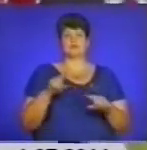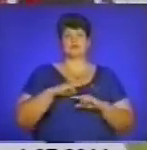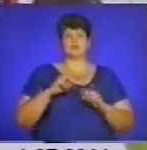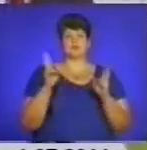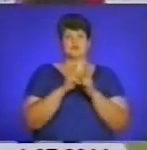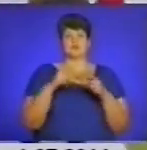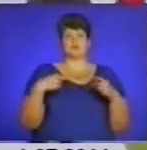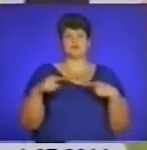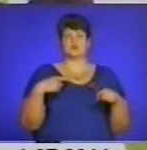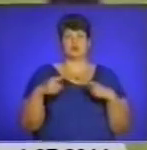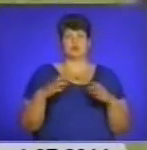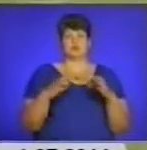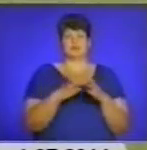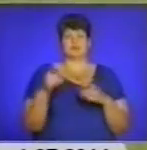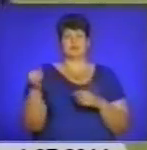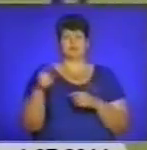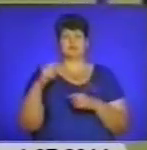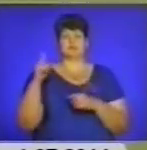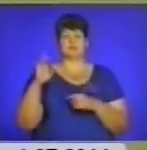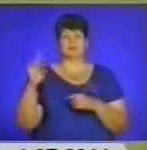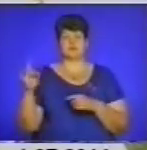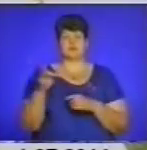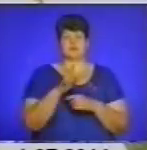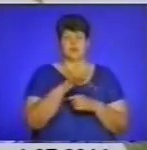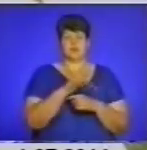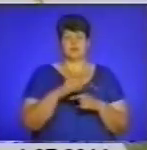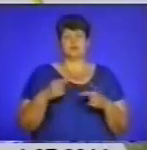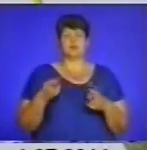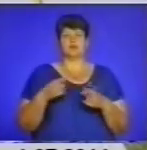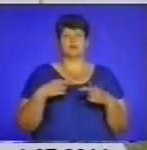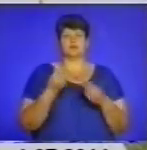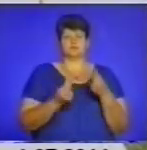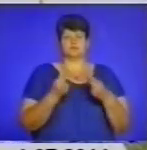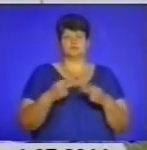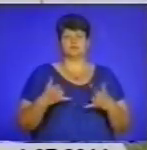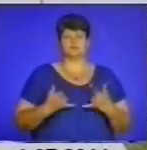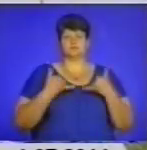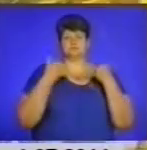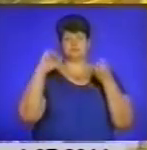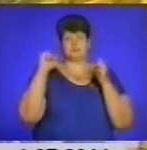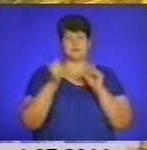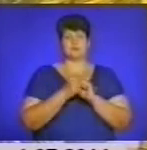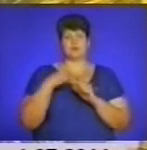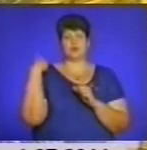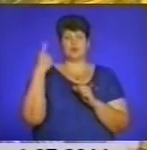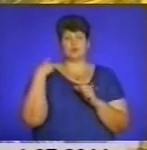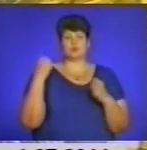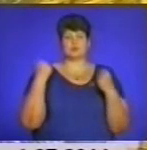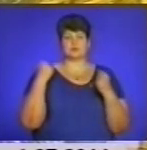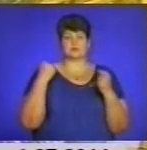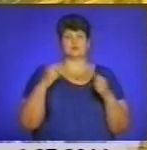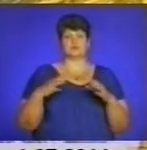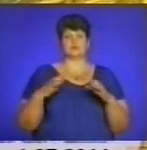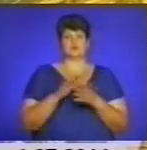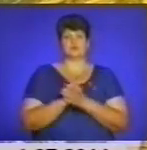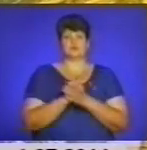футболу між командами Тернопільського та Зборівського районів. Турнір просвятили пам'яті колишнього голови обласного фізкультурно-спортивного товариства «Колос»